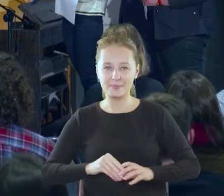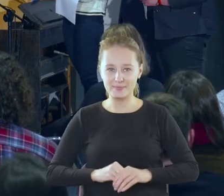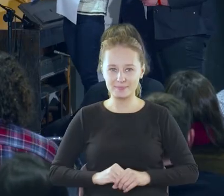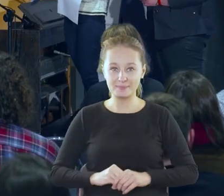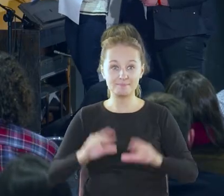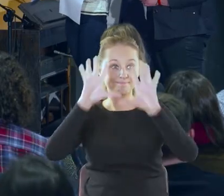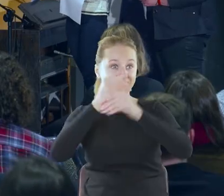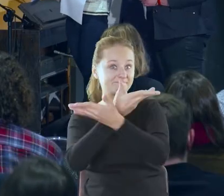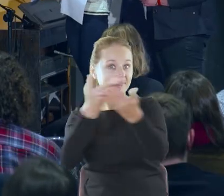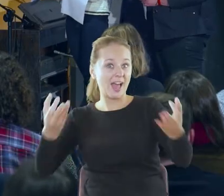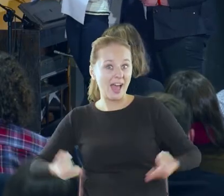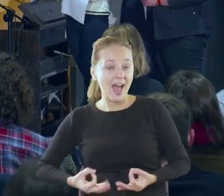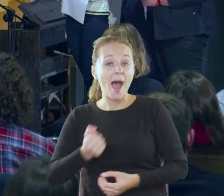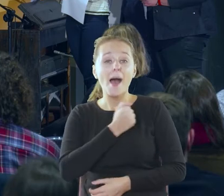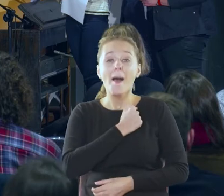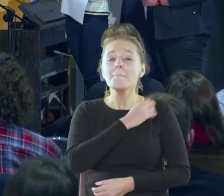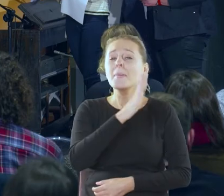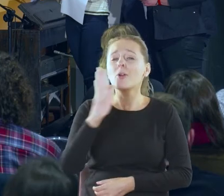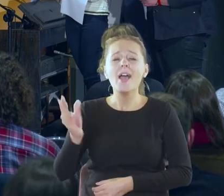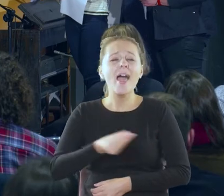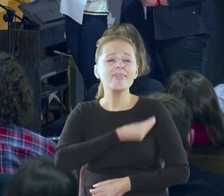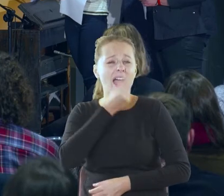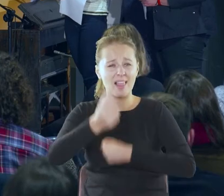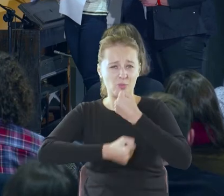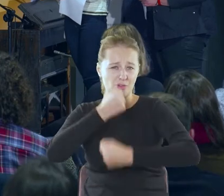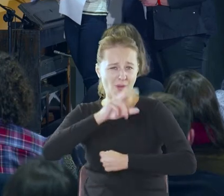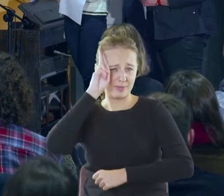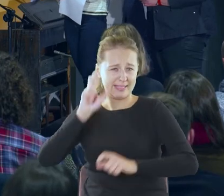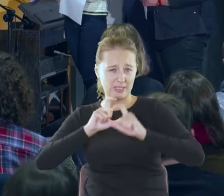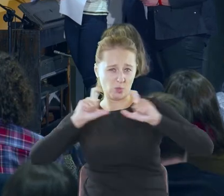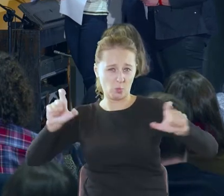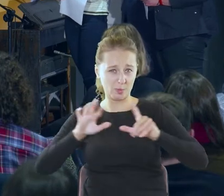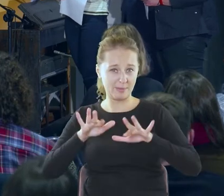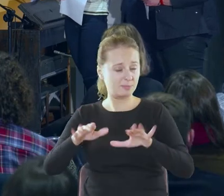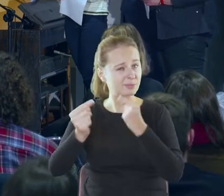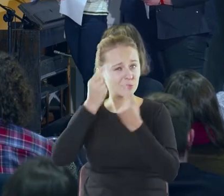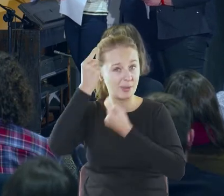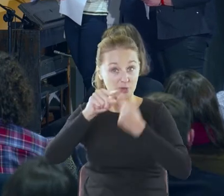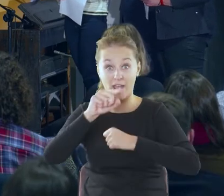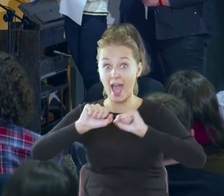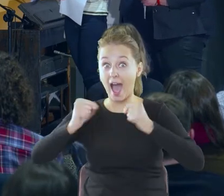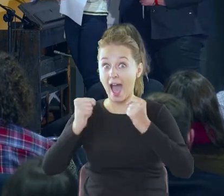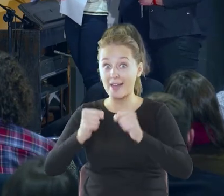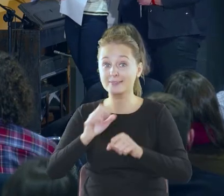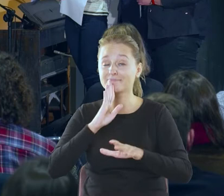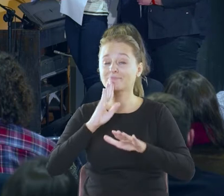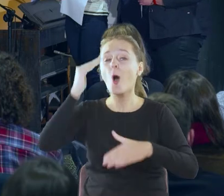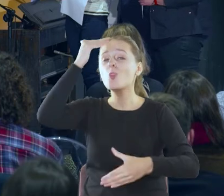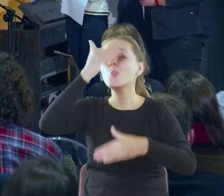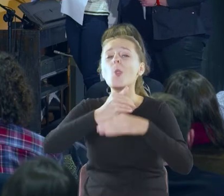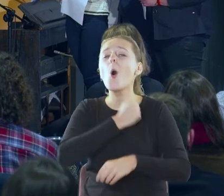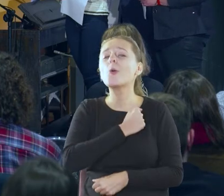Drodzy Państwo, biblioteki to najlepiej działające instytucje publiczne i myślę, że taka akcja jak Noc Bibliotek